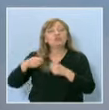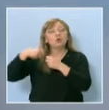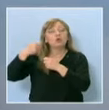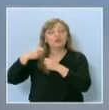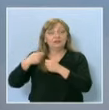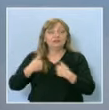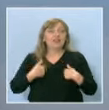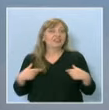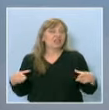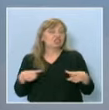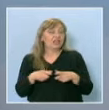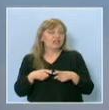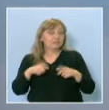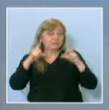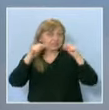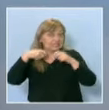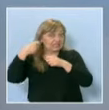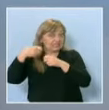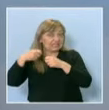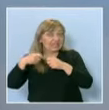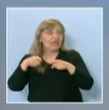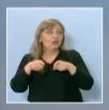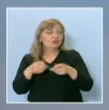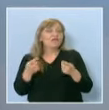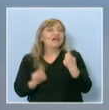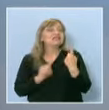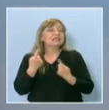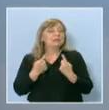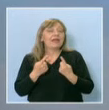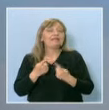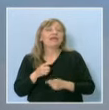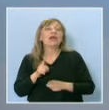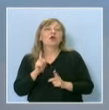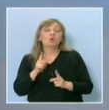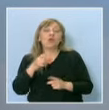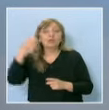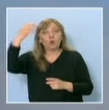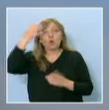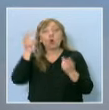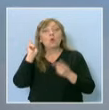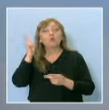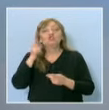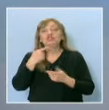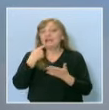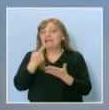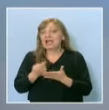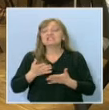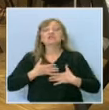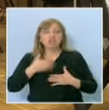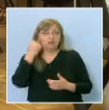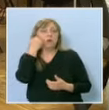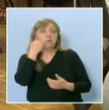засне нестандартното занимание, за което педагозите твърдят, че има положителен ефект върху учениците.